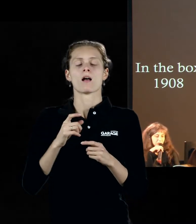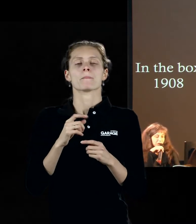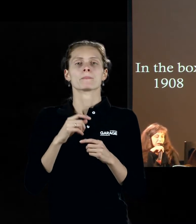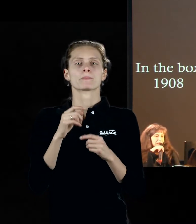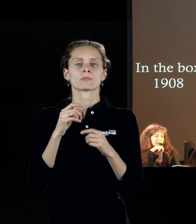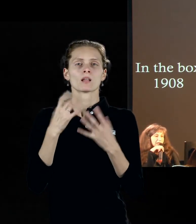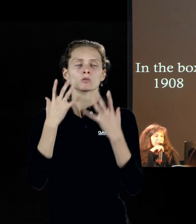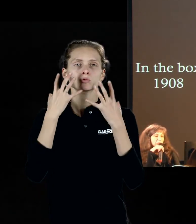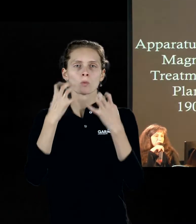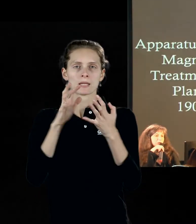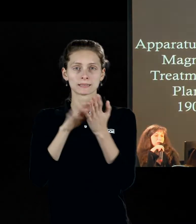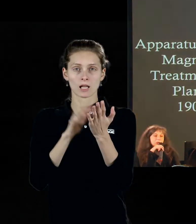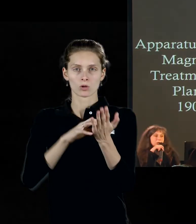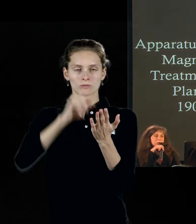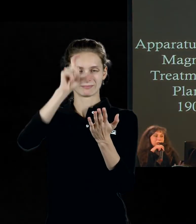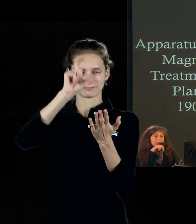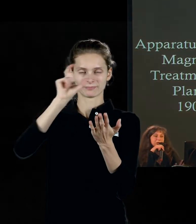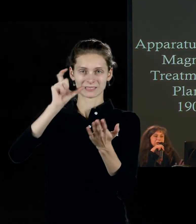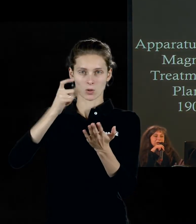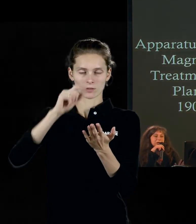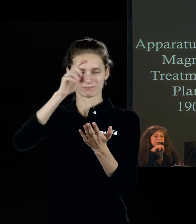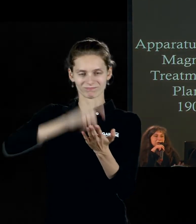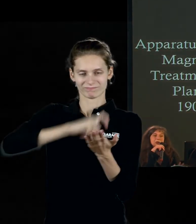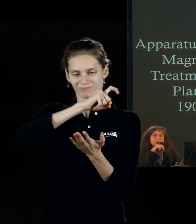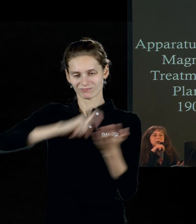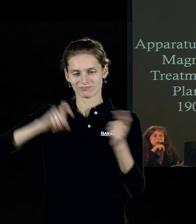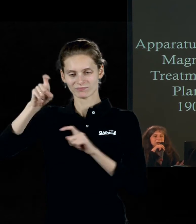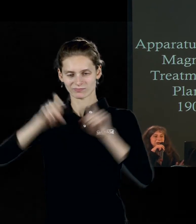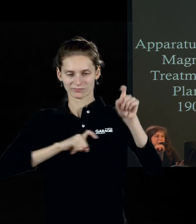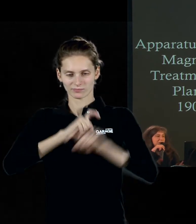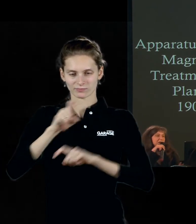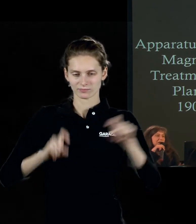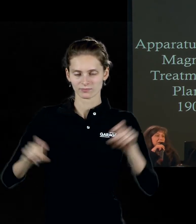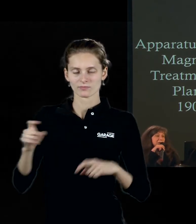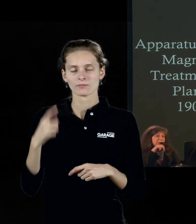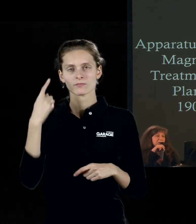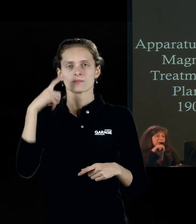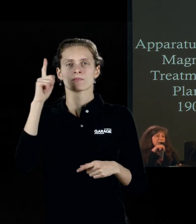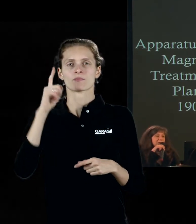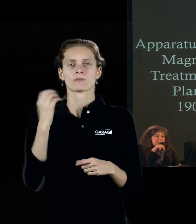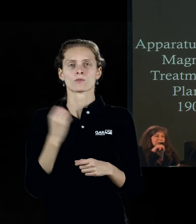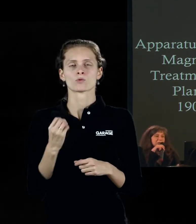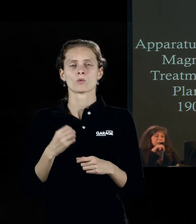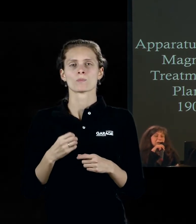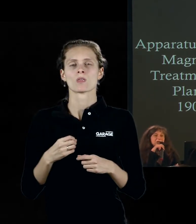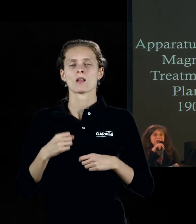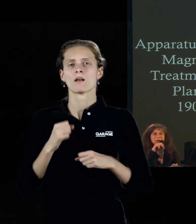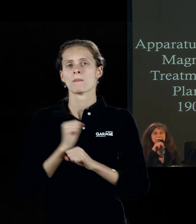без гравюры, и придумывал тоже такое очень загадочное ещё одно изобретение, аппарат для